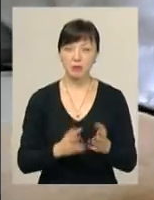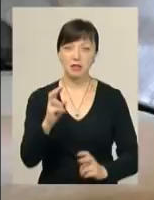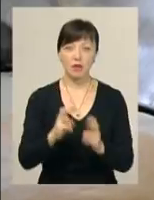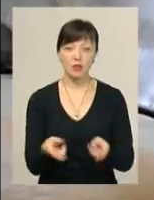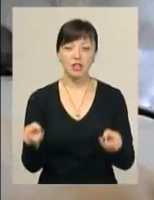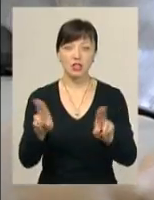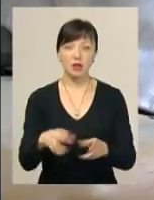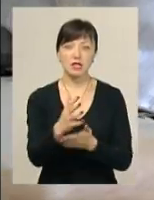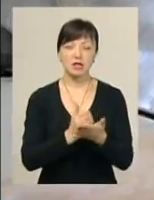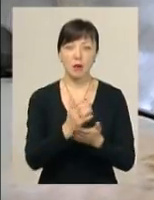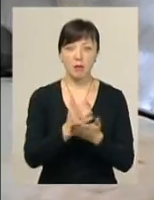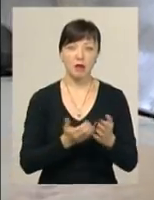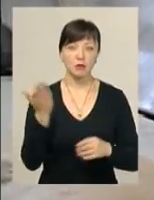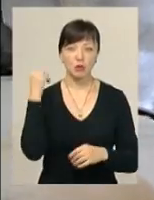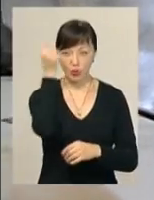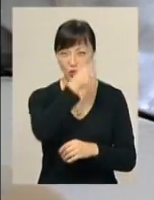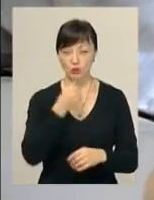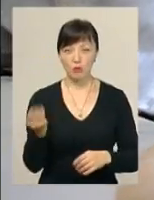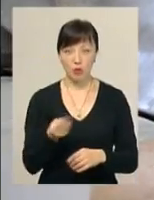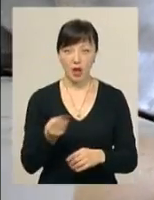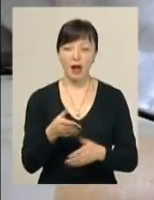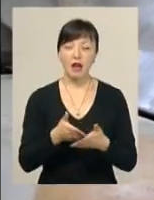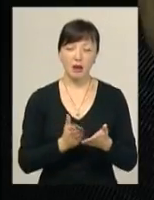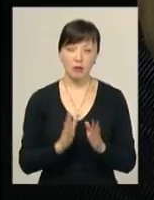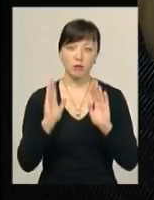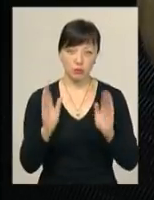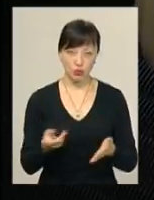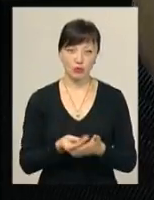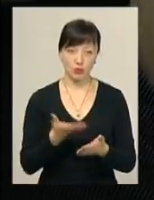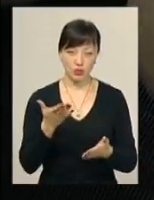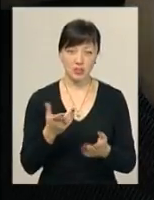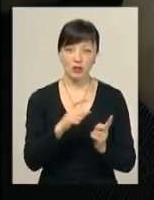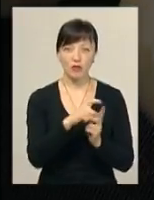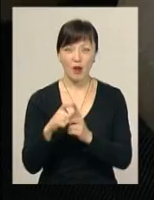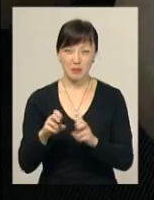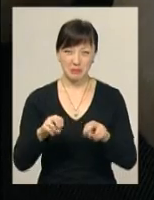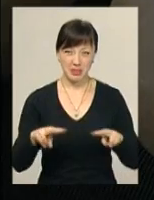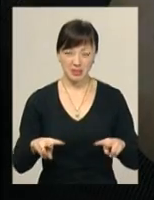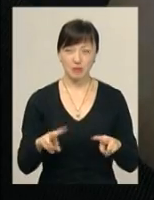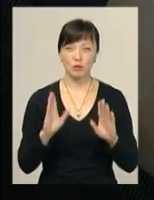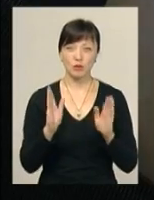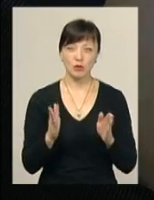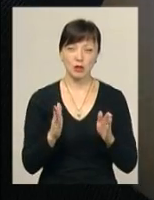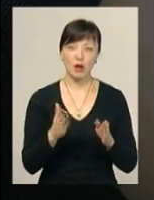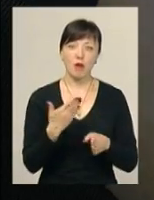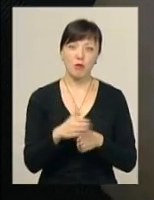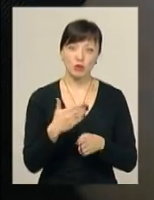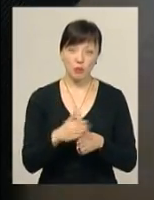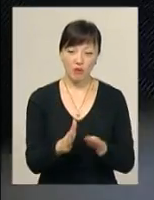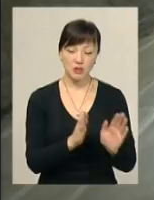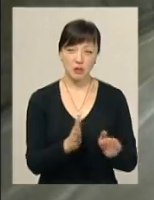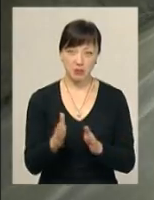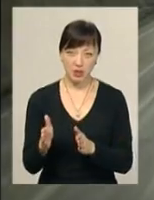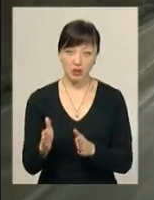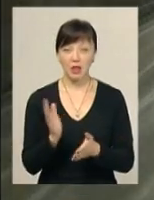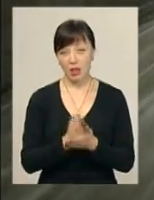залишатимуться запаси минулорічного борошна. Та хліб в області таки подорожчає. За словами фахівців, ціни зростатимуть повільно, але стабільно.